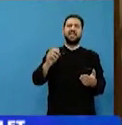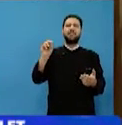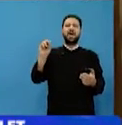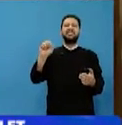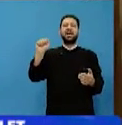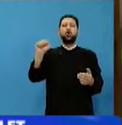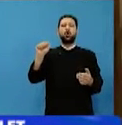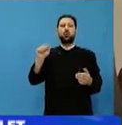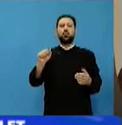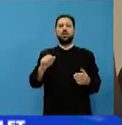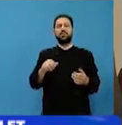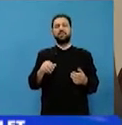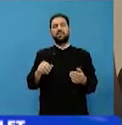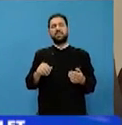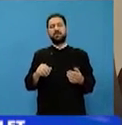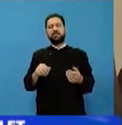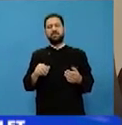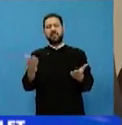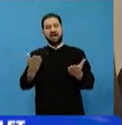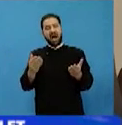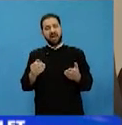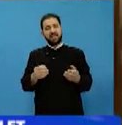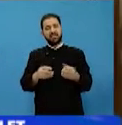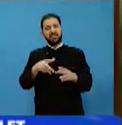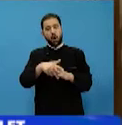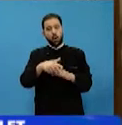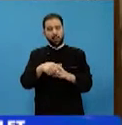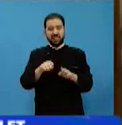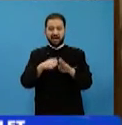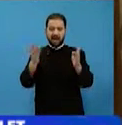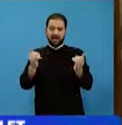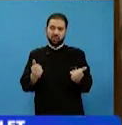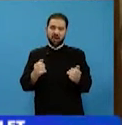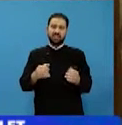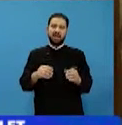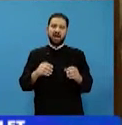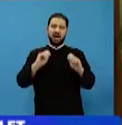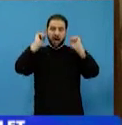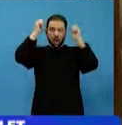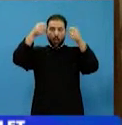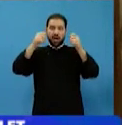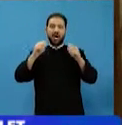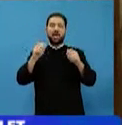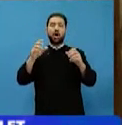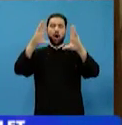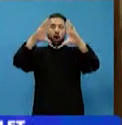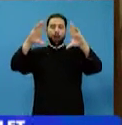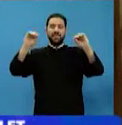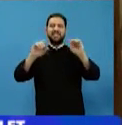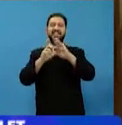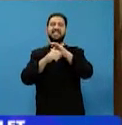prin grija monahilor români de la Schitul Lacul din Sfântul Munte. Fiecare volum